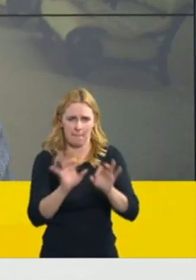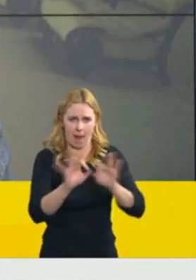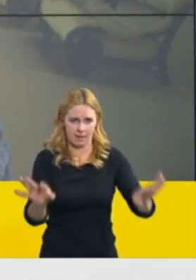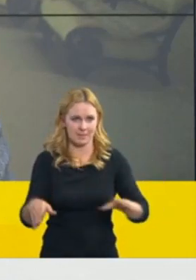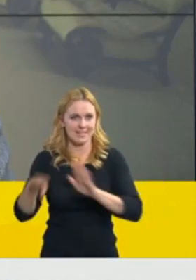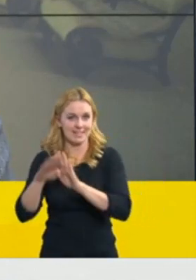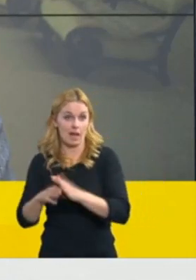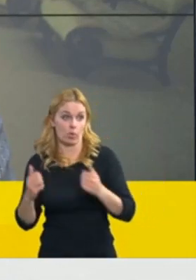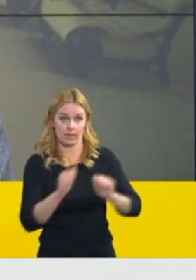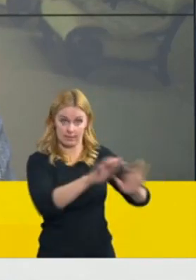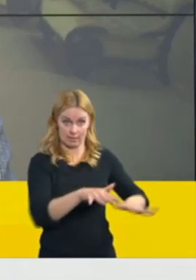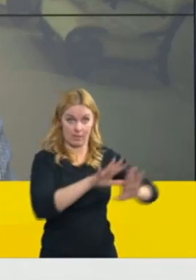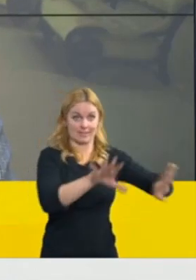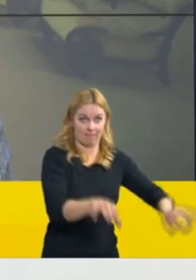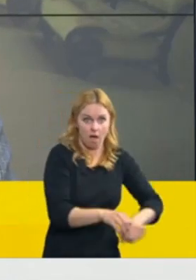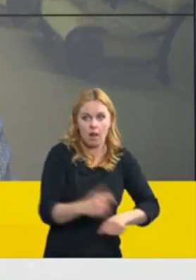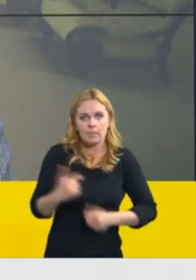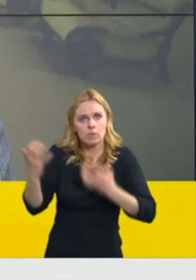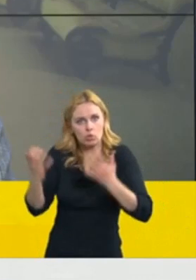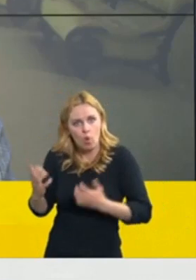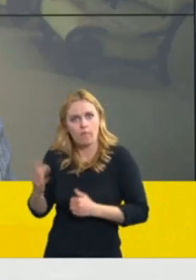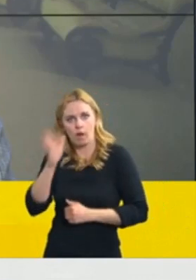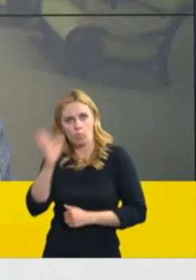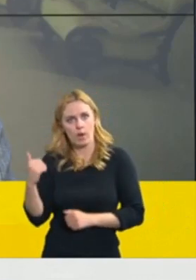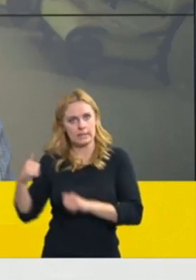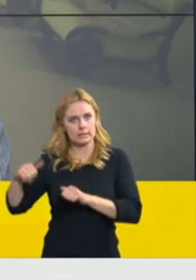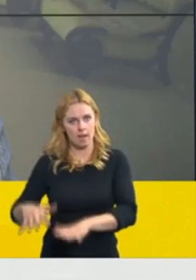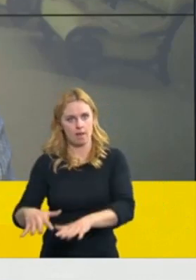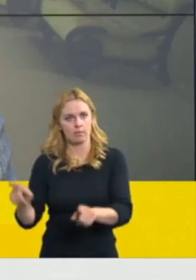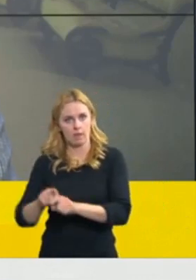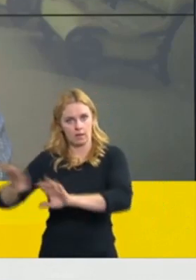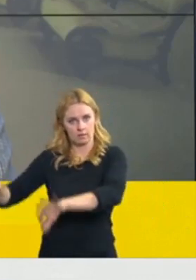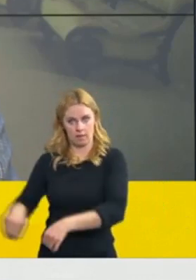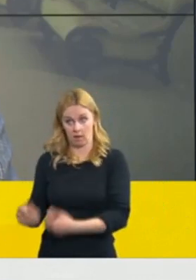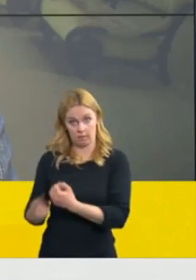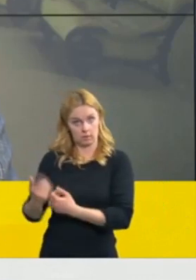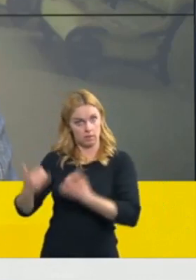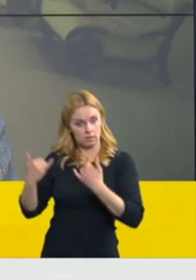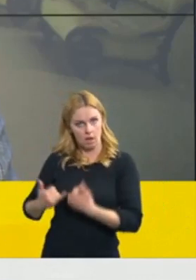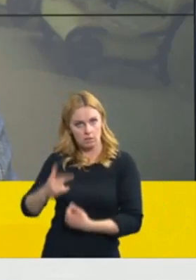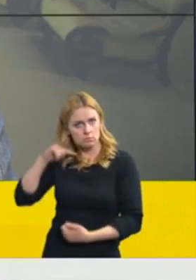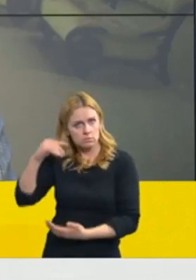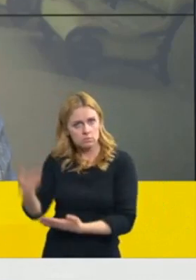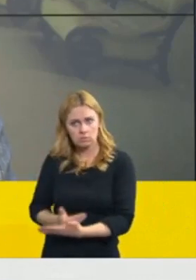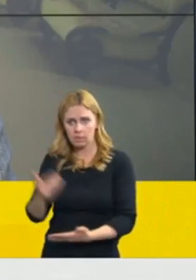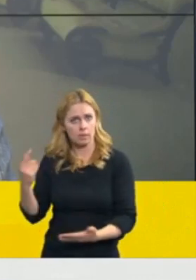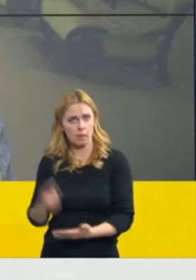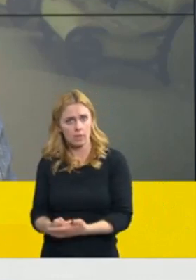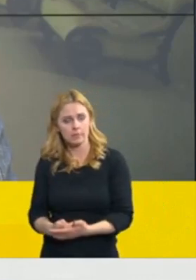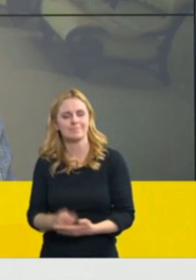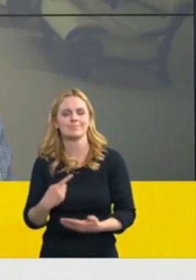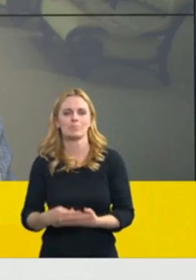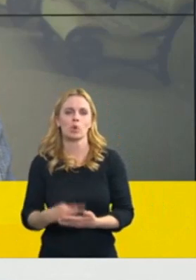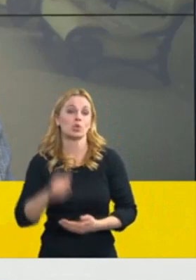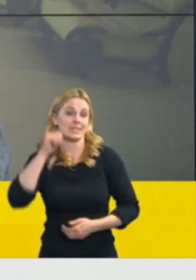projde i Senátem. A ukazuje se, že to neplatí. Takže my zítra máme jedna minimálně